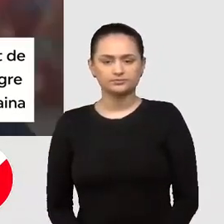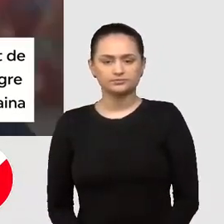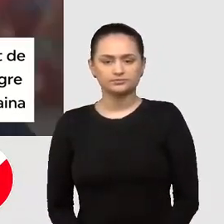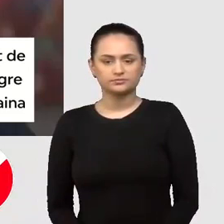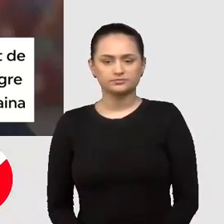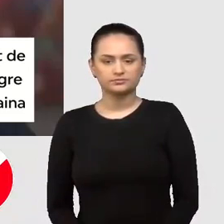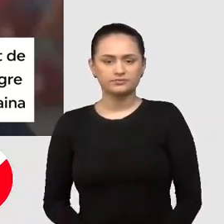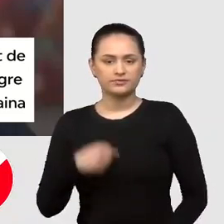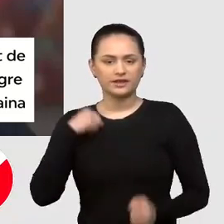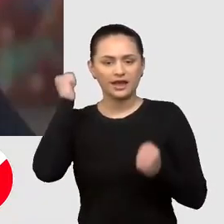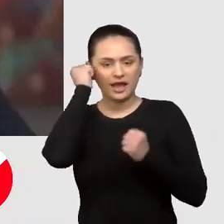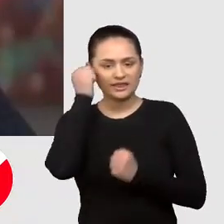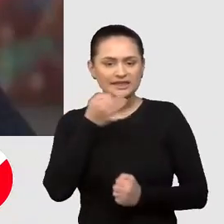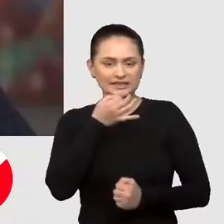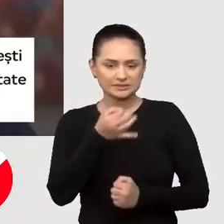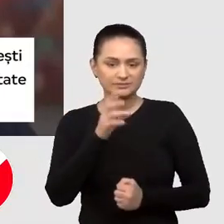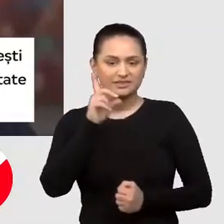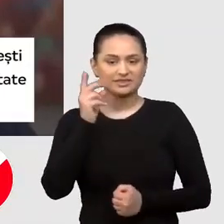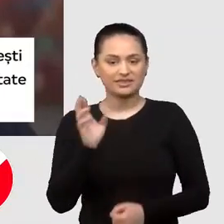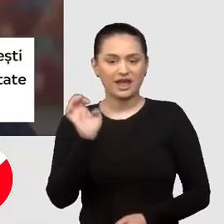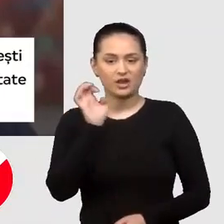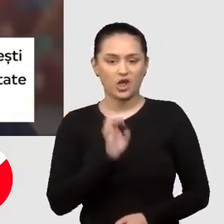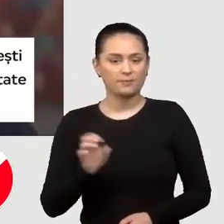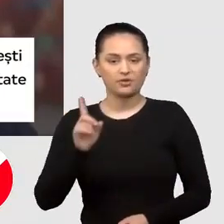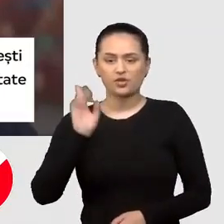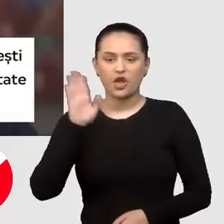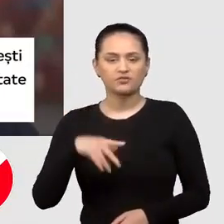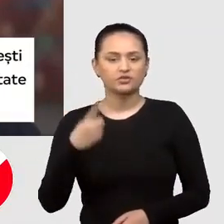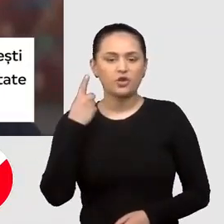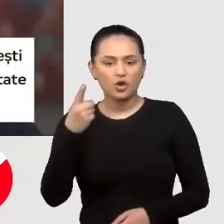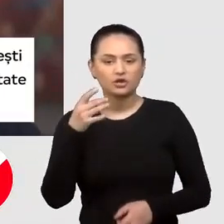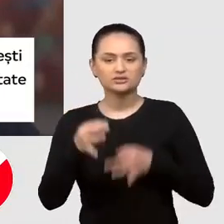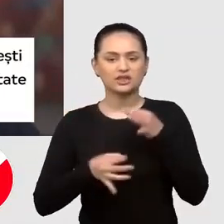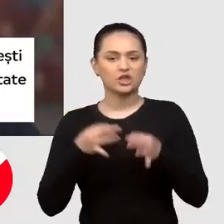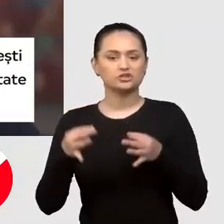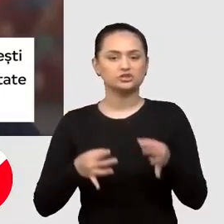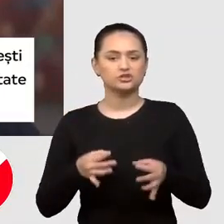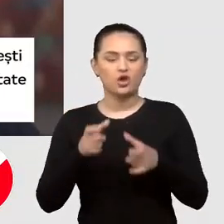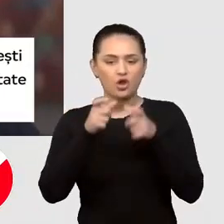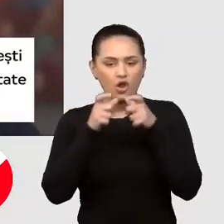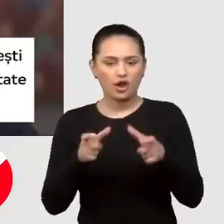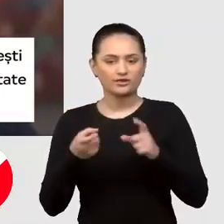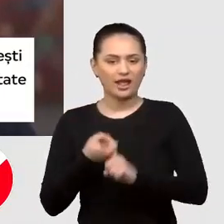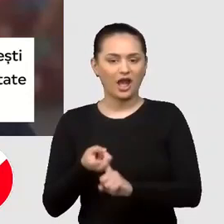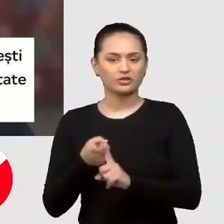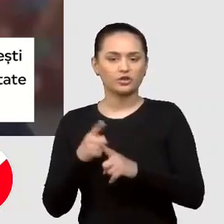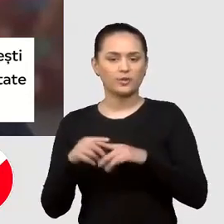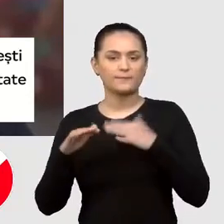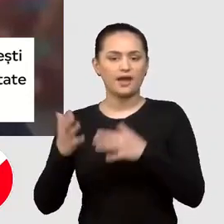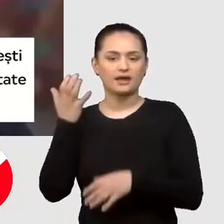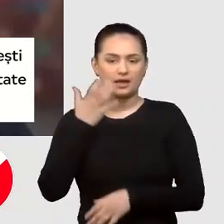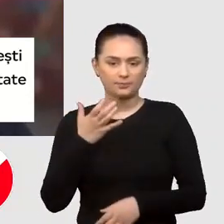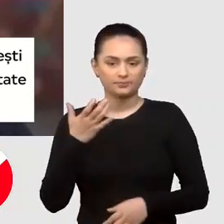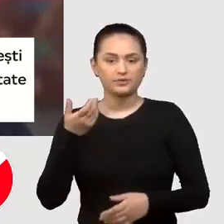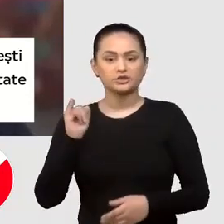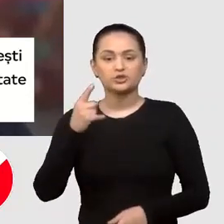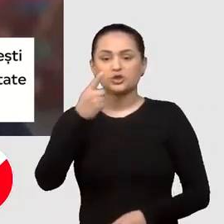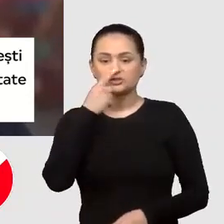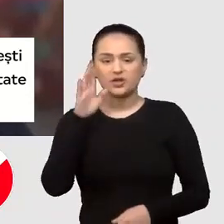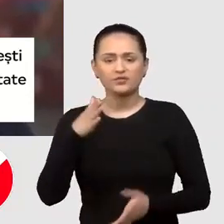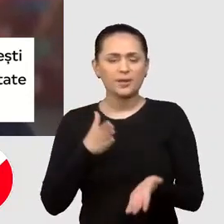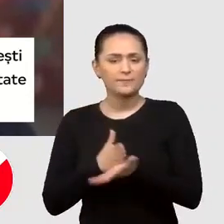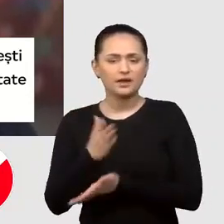Mersi să spunem, dar cred că l'Oestea nu avea una strategie concisită de reziliență, mentre Rusia sempre avea una,